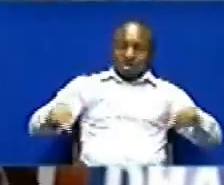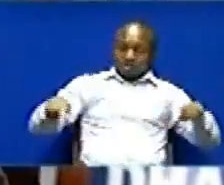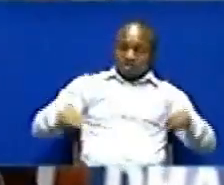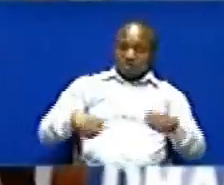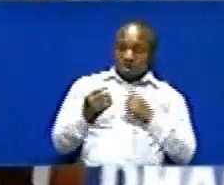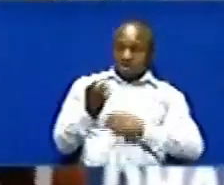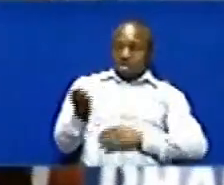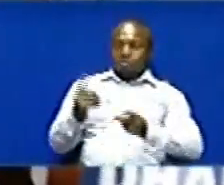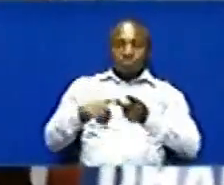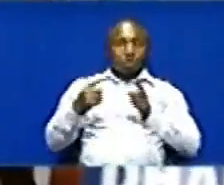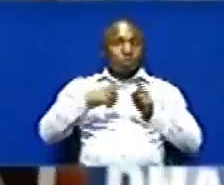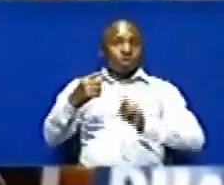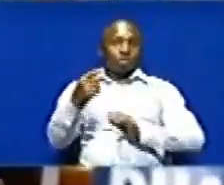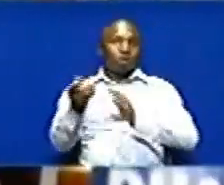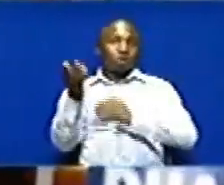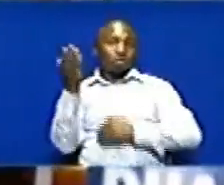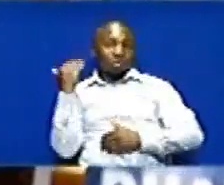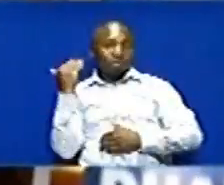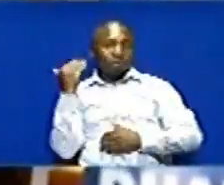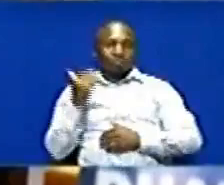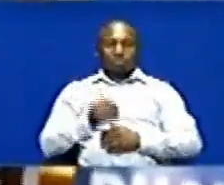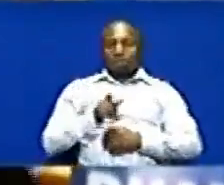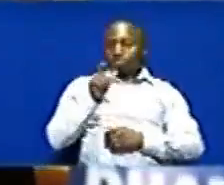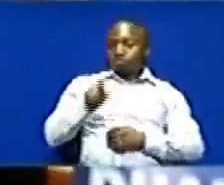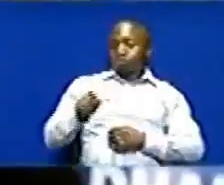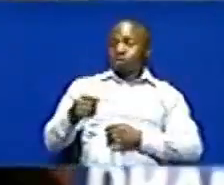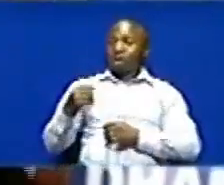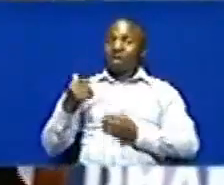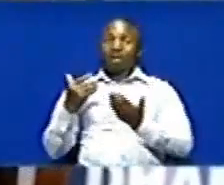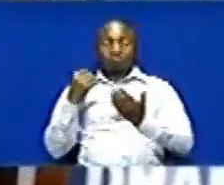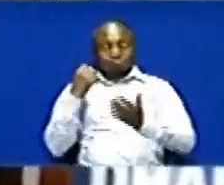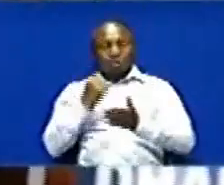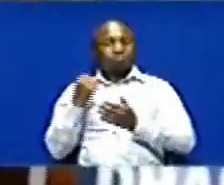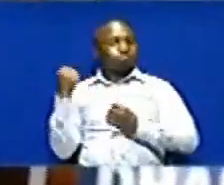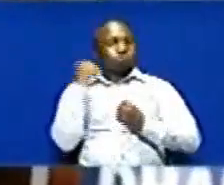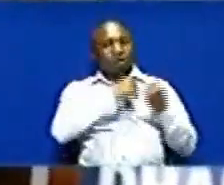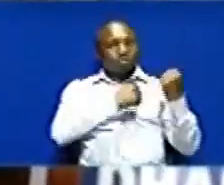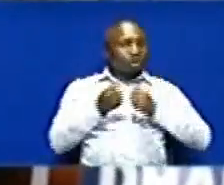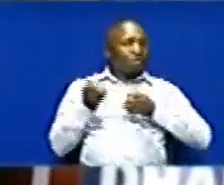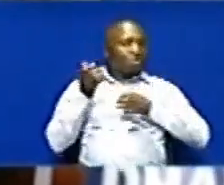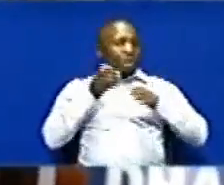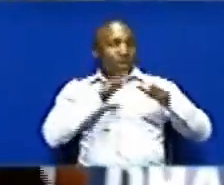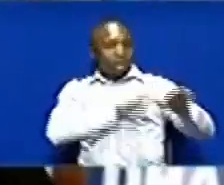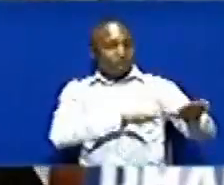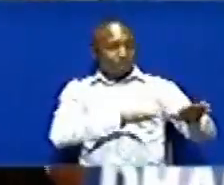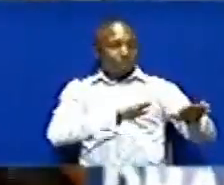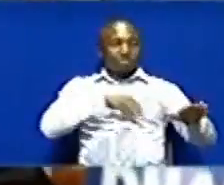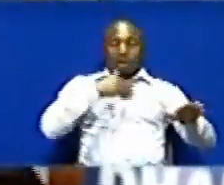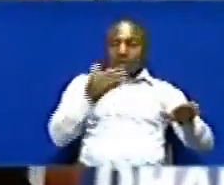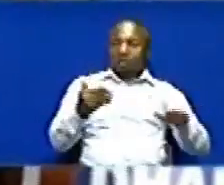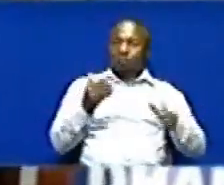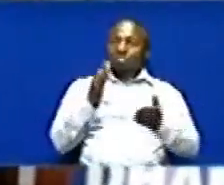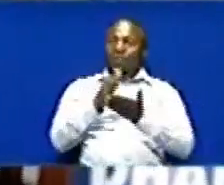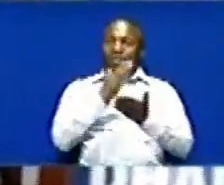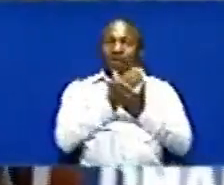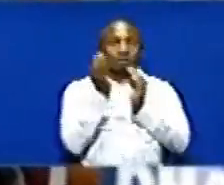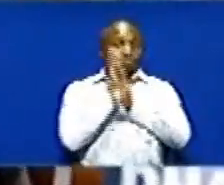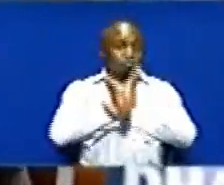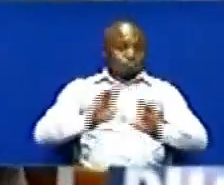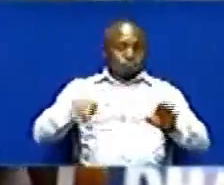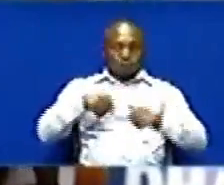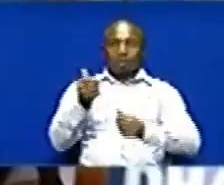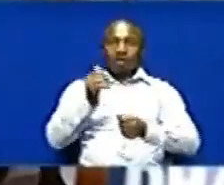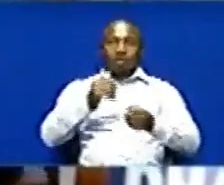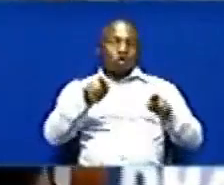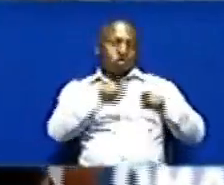inasadikio uki moja iliopita Ui mtuumiwa alimpige sana Marehemu Lakini badai Ile kiesi kawa imeisha wakaisulisha